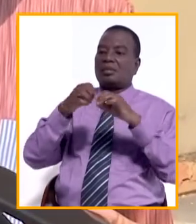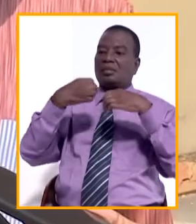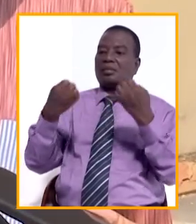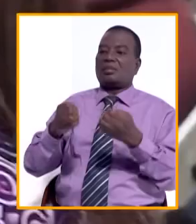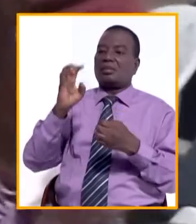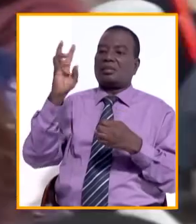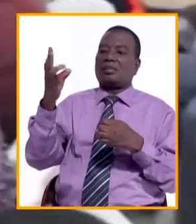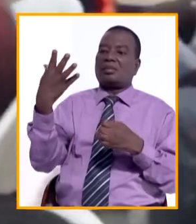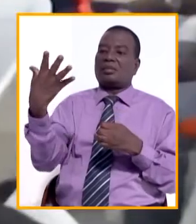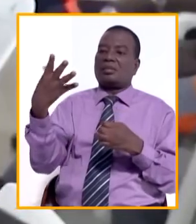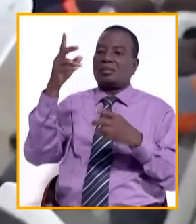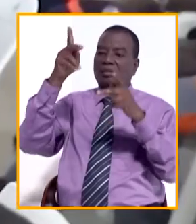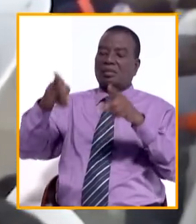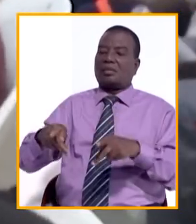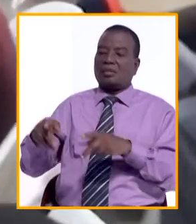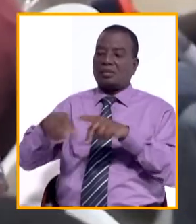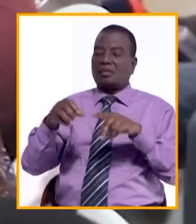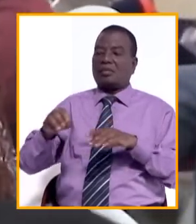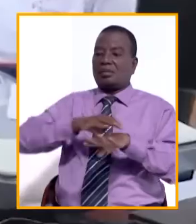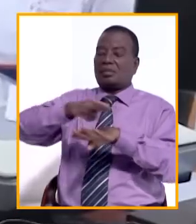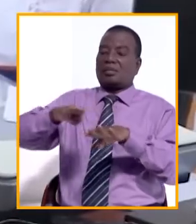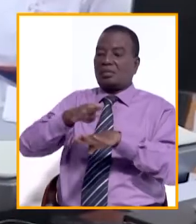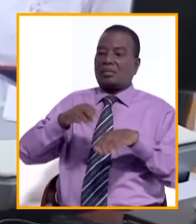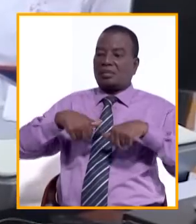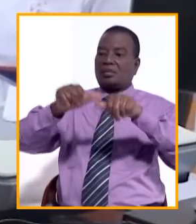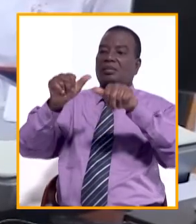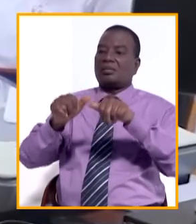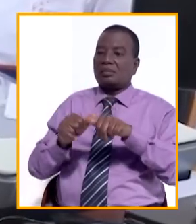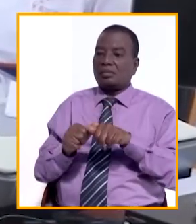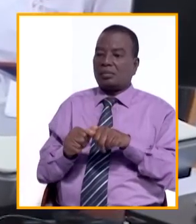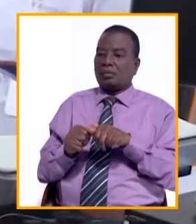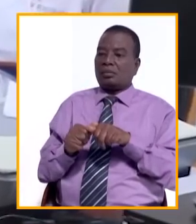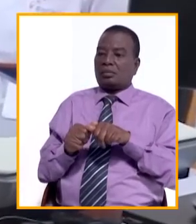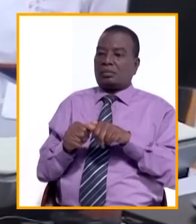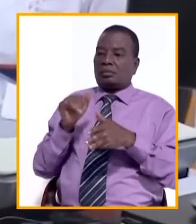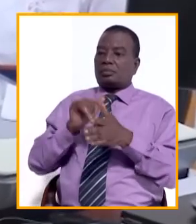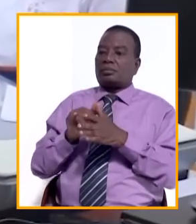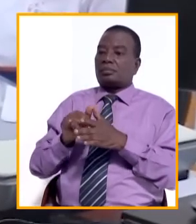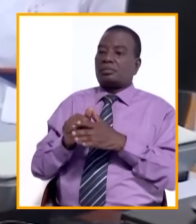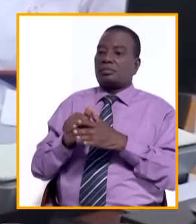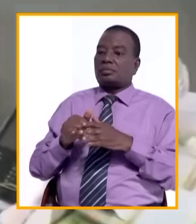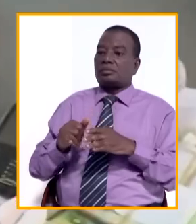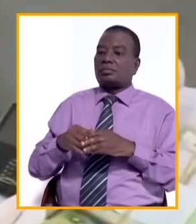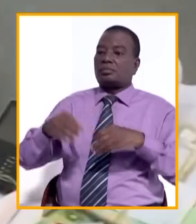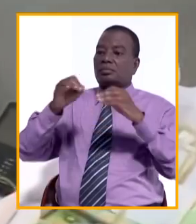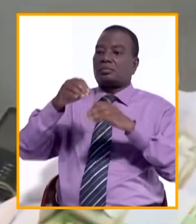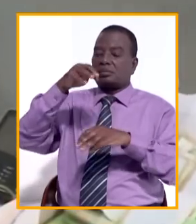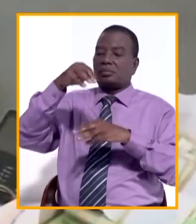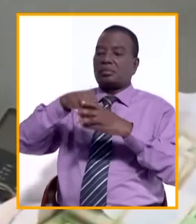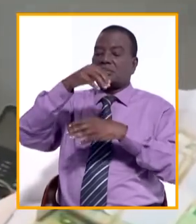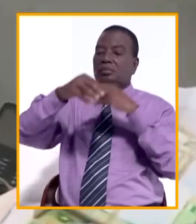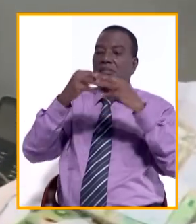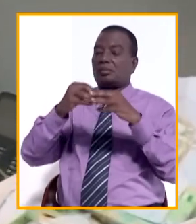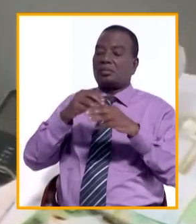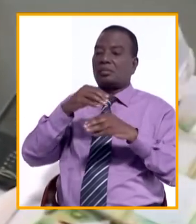5-6 personnes pour pouvoir faire des enrôlements en continu. La promotion de la couverture maladie universelle dans le monde universitaire